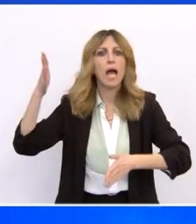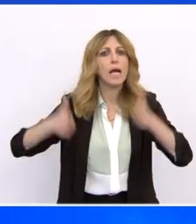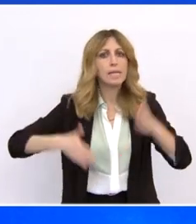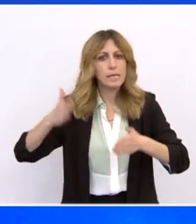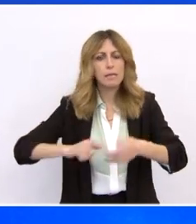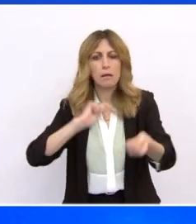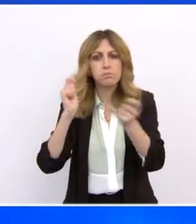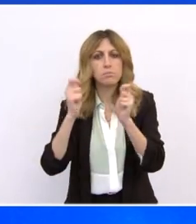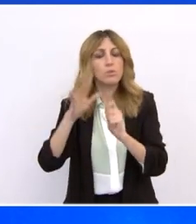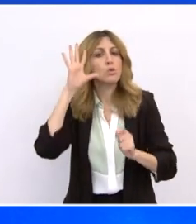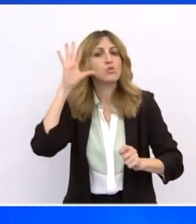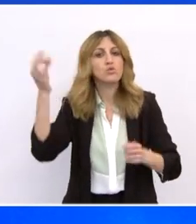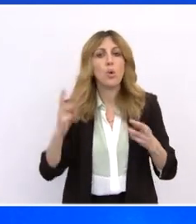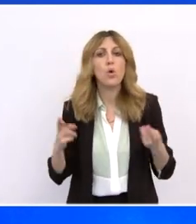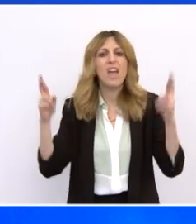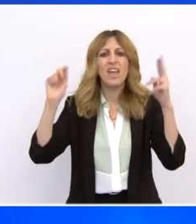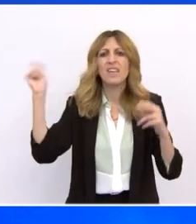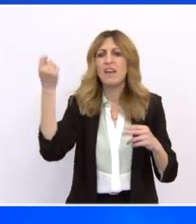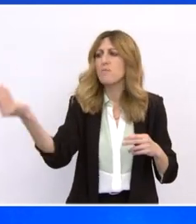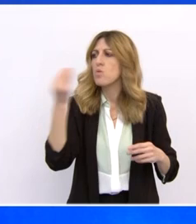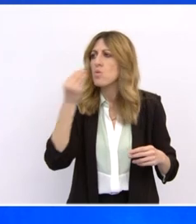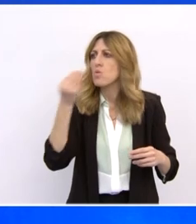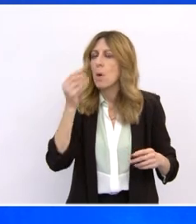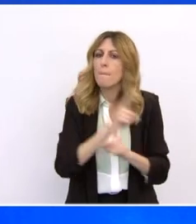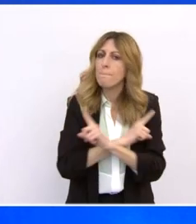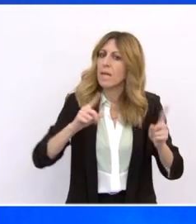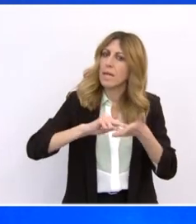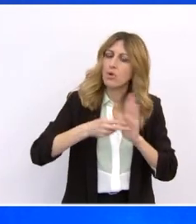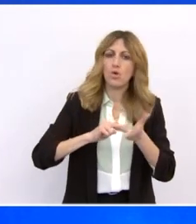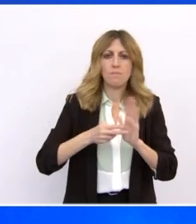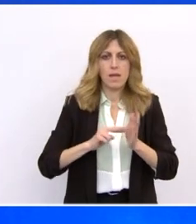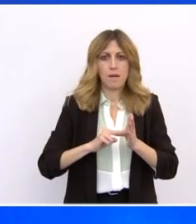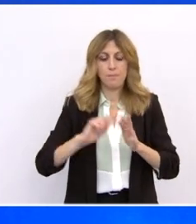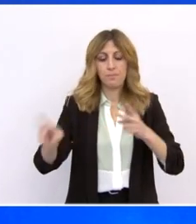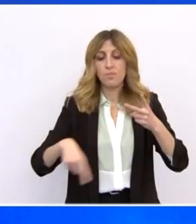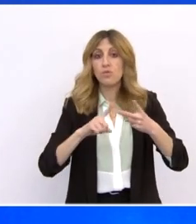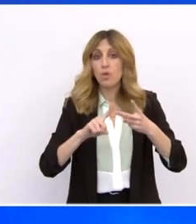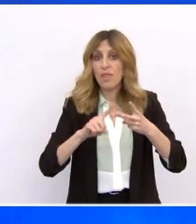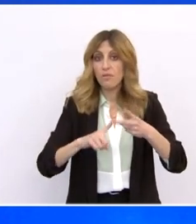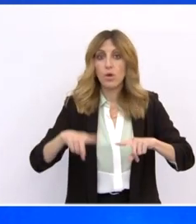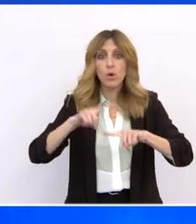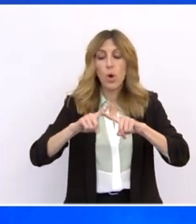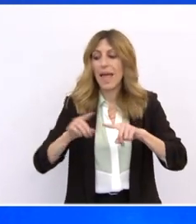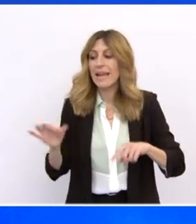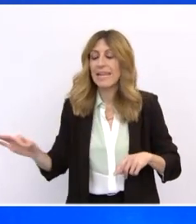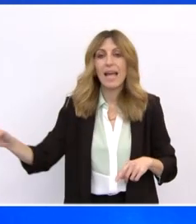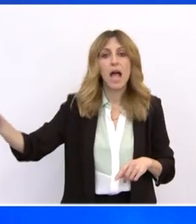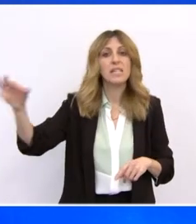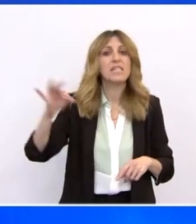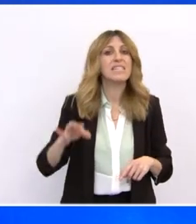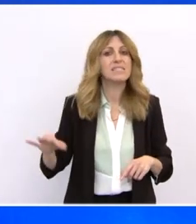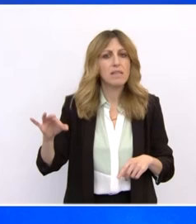Τη διασύνδεση των ελληνικών νησιών, η οποία θα μειώσει σημαντικά το ενεργειακό κόστος νοικοκυριών και